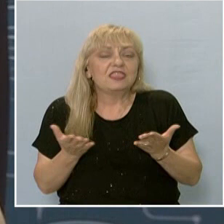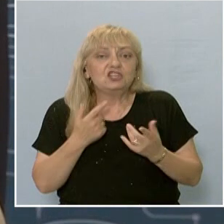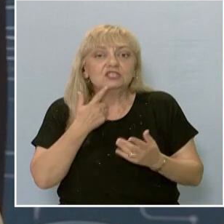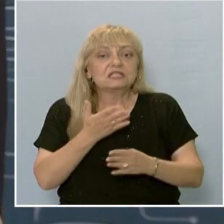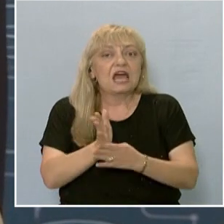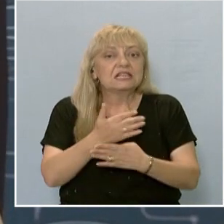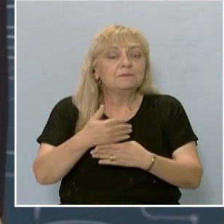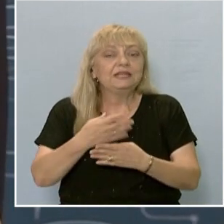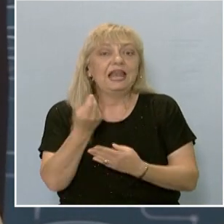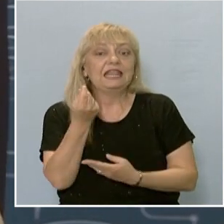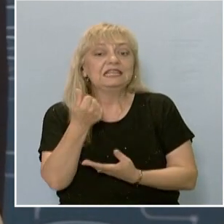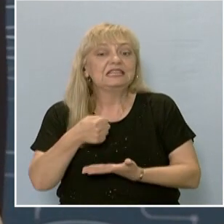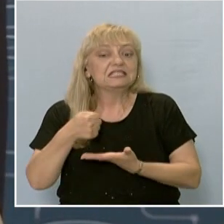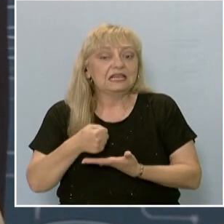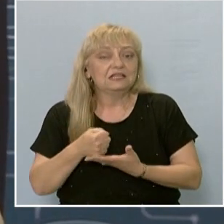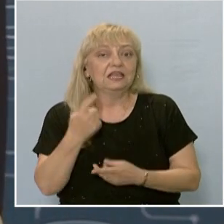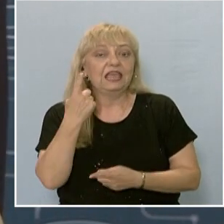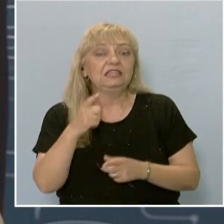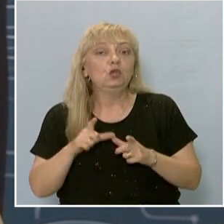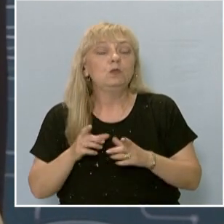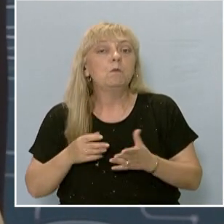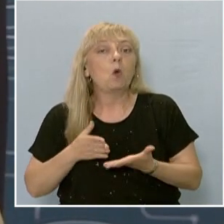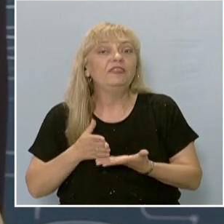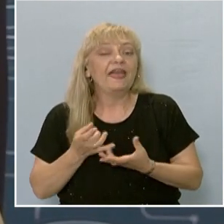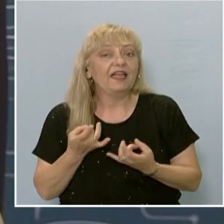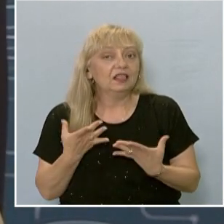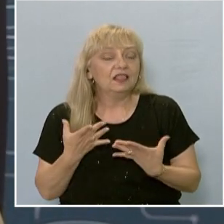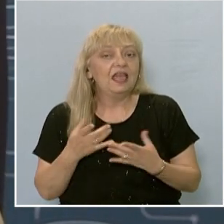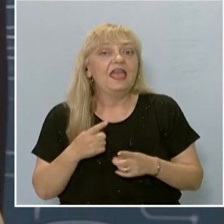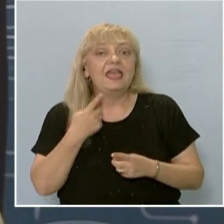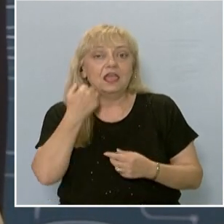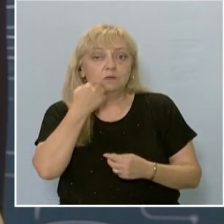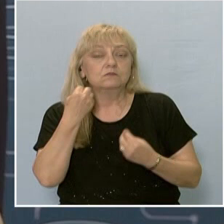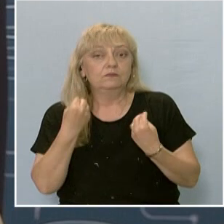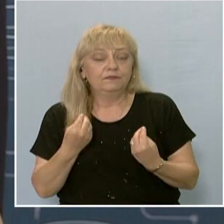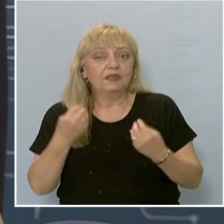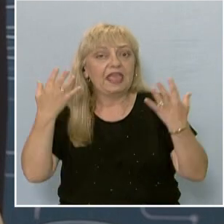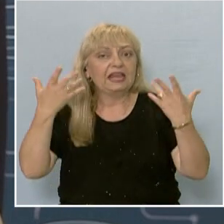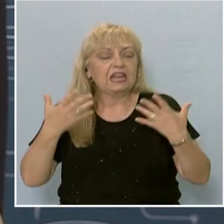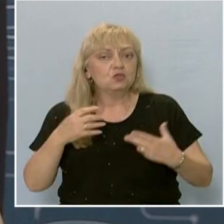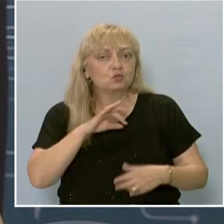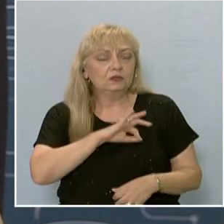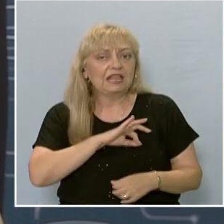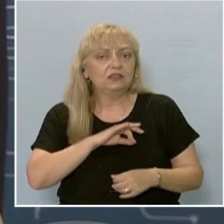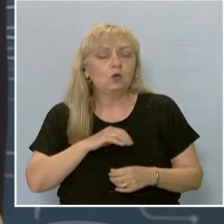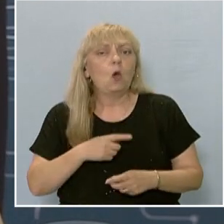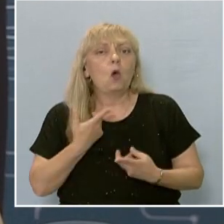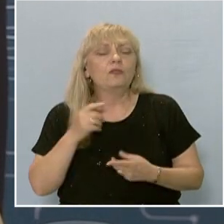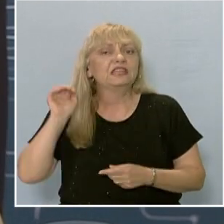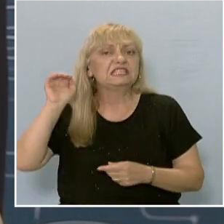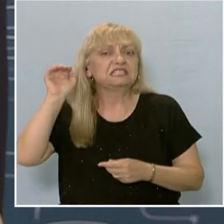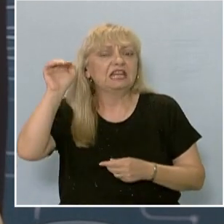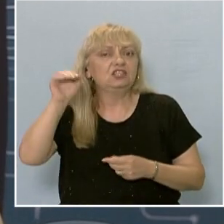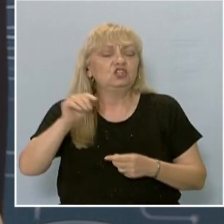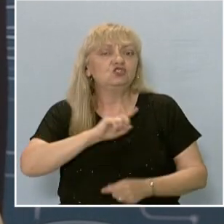Знаете, че един модел, ефективен модел, е резултат от дълги стратегически усилия, така